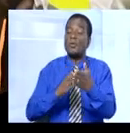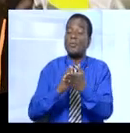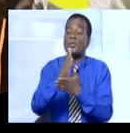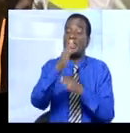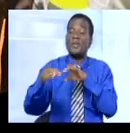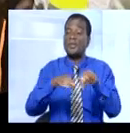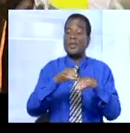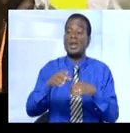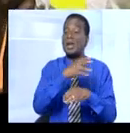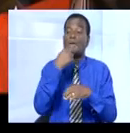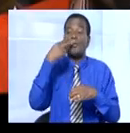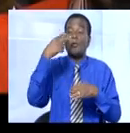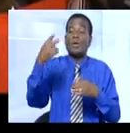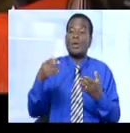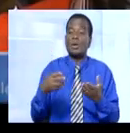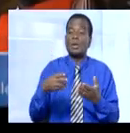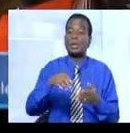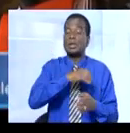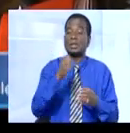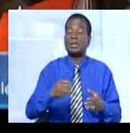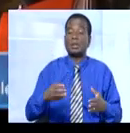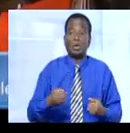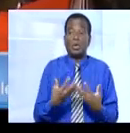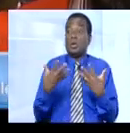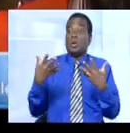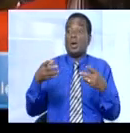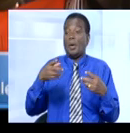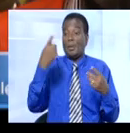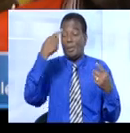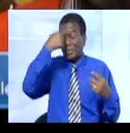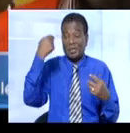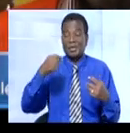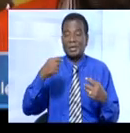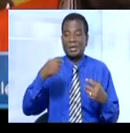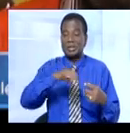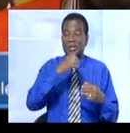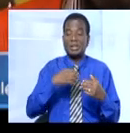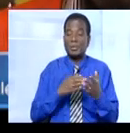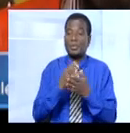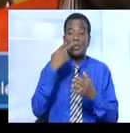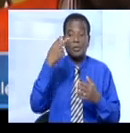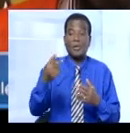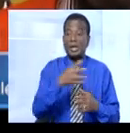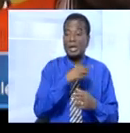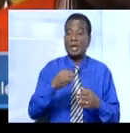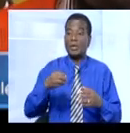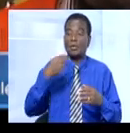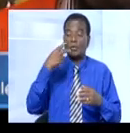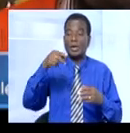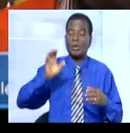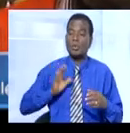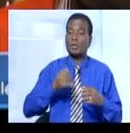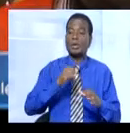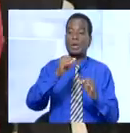l'état d'avancement des chantiers en cours. J'étais très impressionné d'abord par ce que j'ai vu et très satisfait aussi de voir notre institution